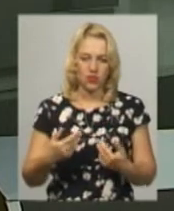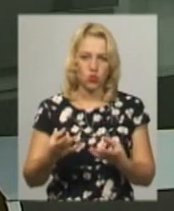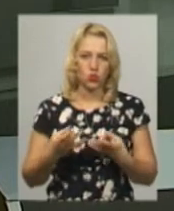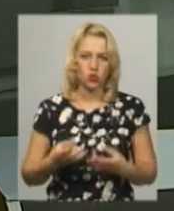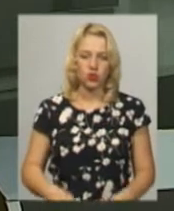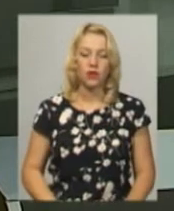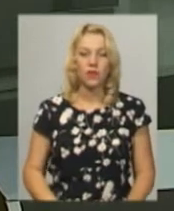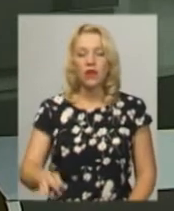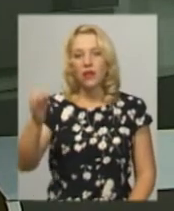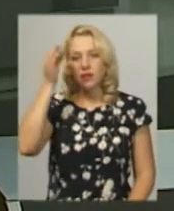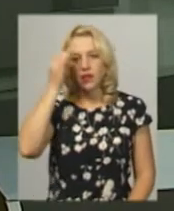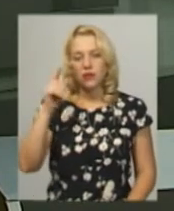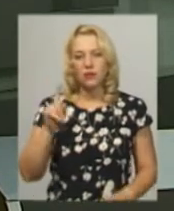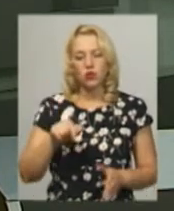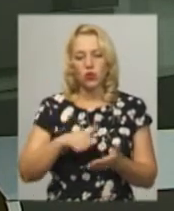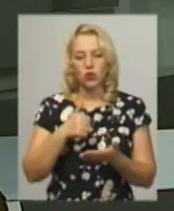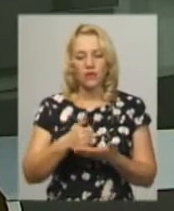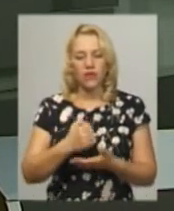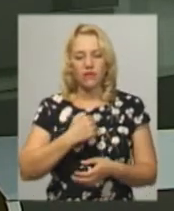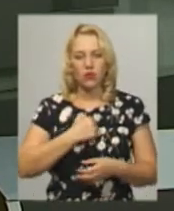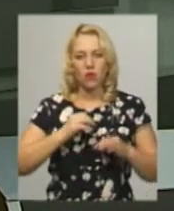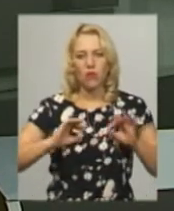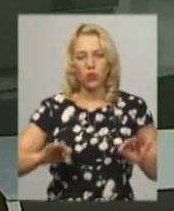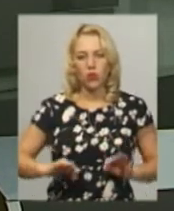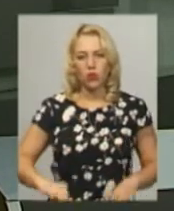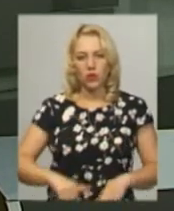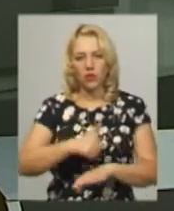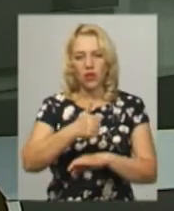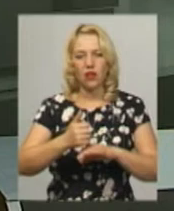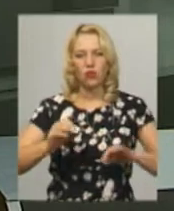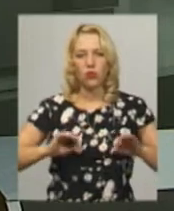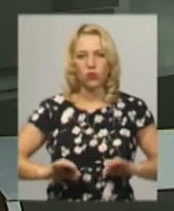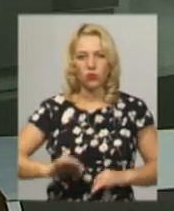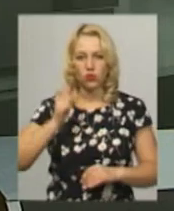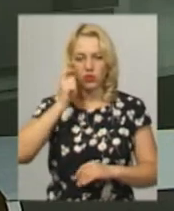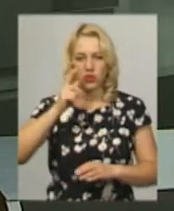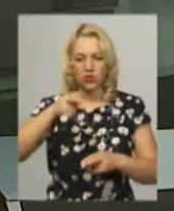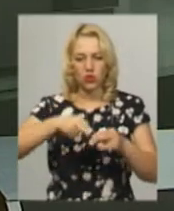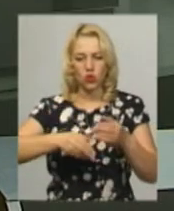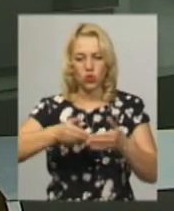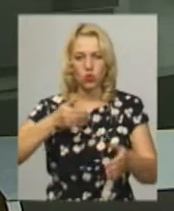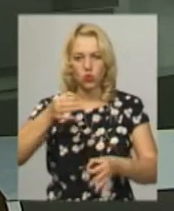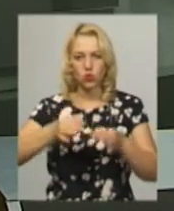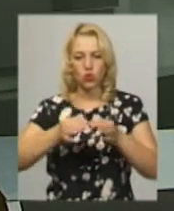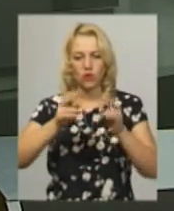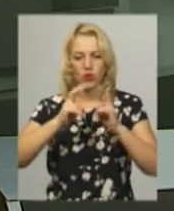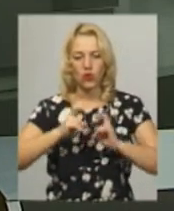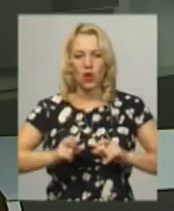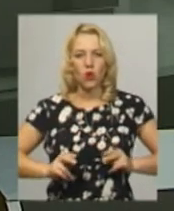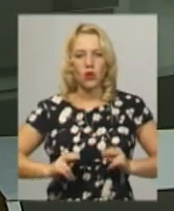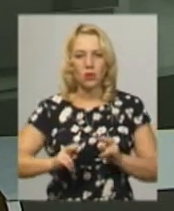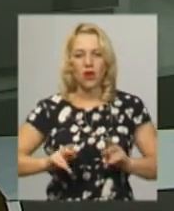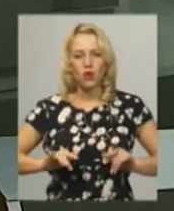Нагадаю, головна військова прокуратура Генеральної прокуратури України закінчила досудове розслідування у кримінальному